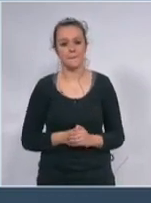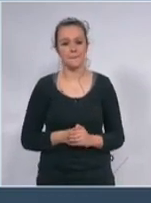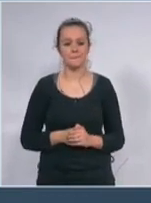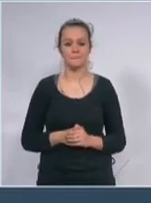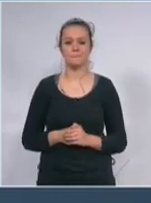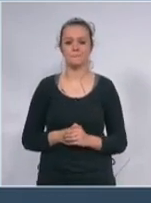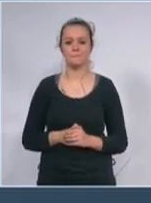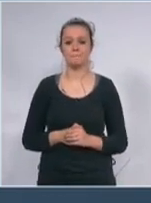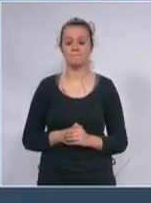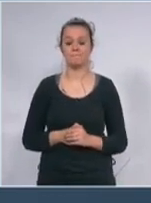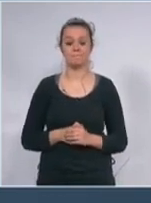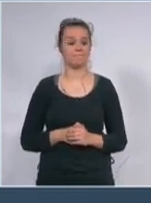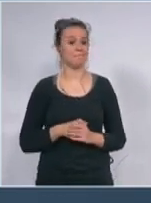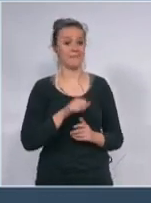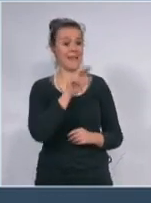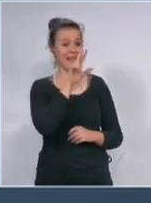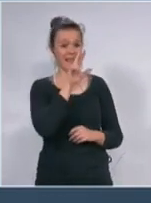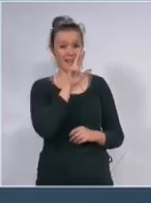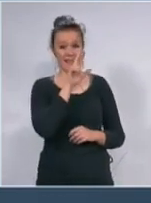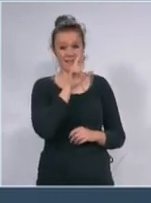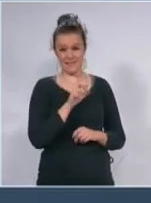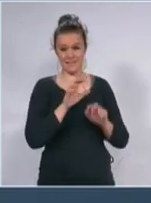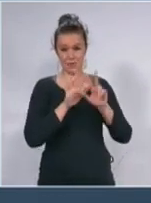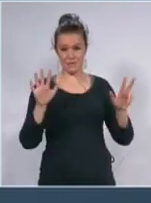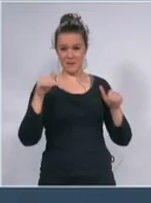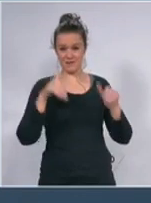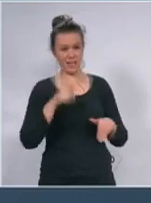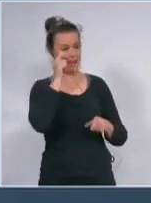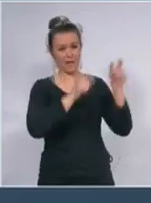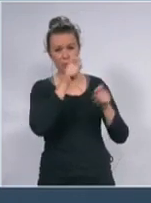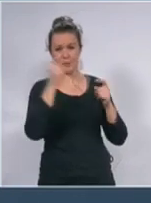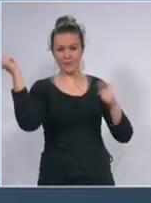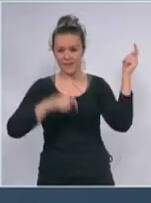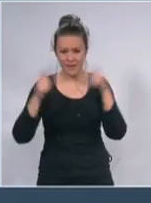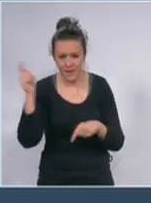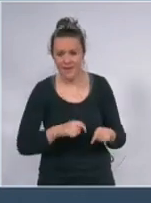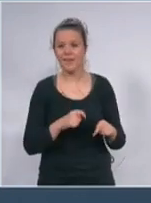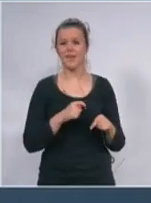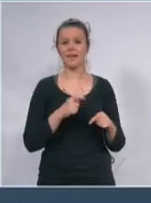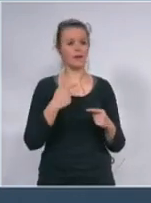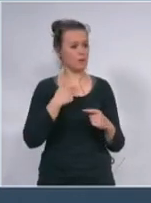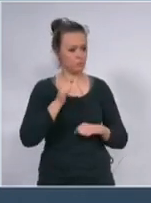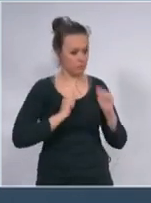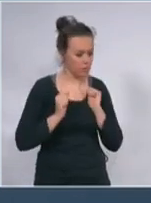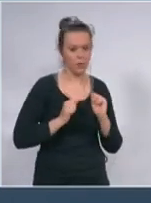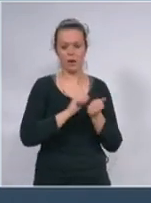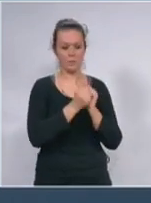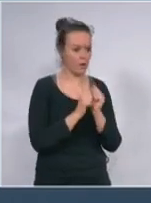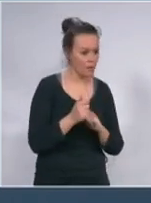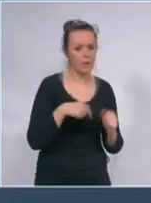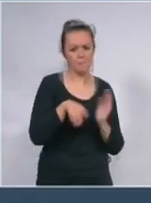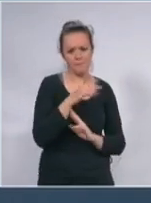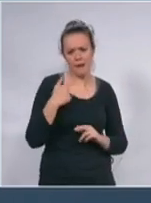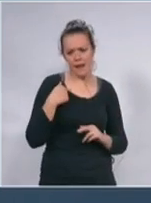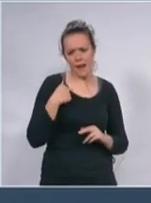od ovih 318 hiljada ljudi u svu našu muku u sve probleme koje s tim imamo ja računam da polovinu